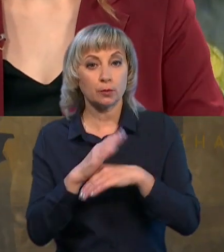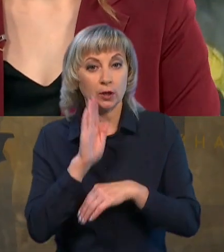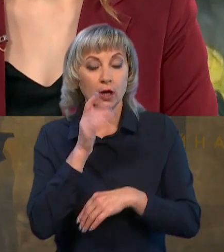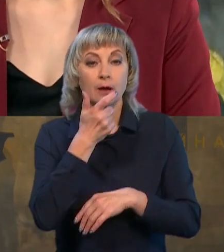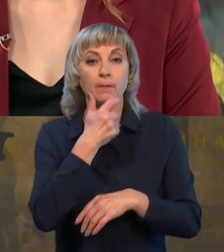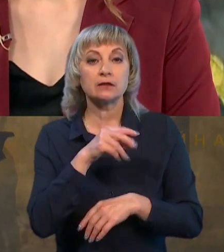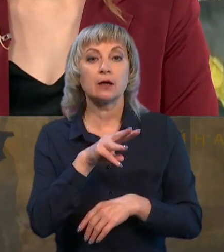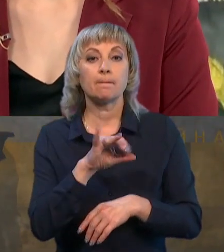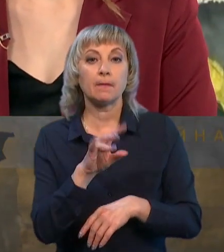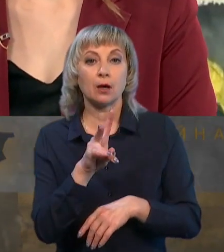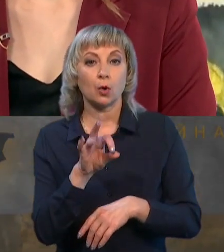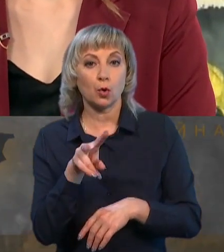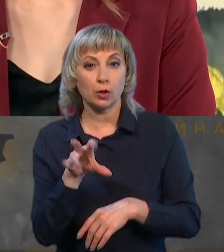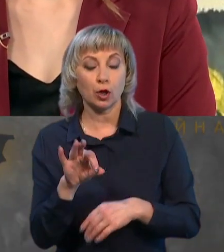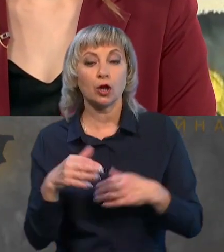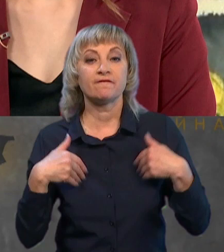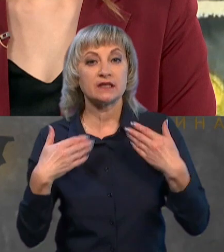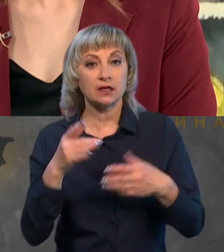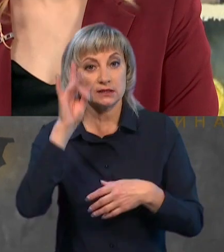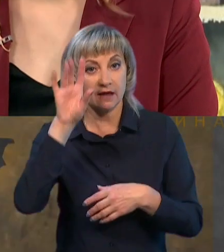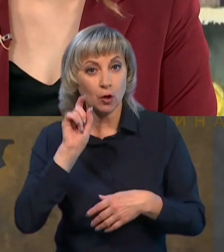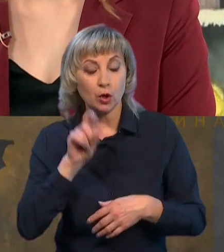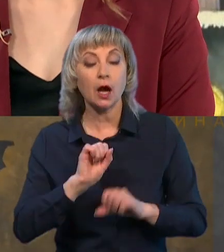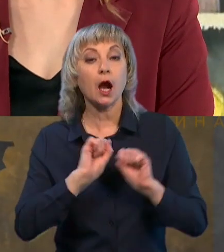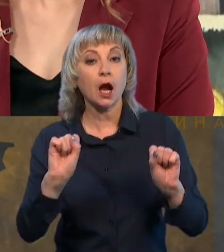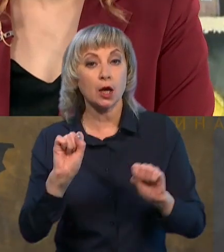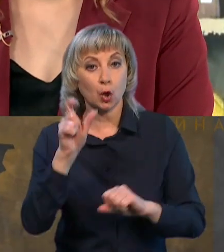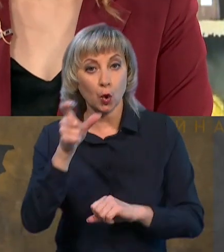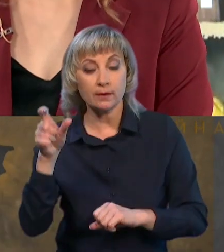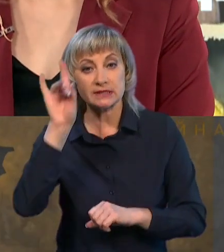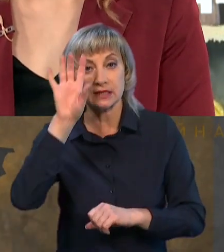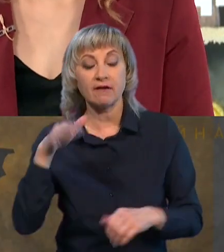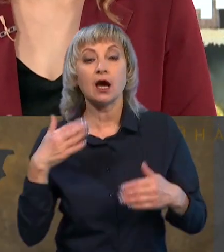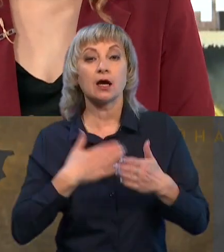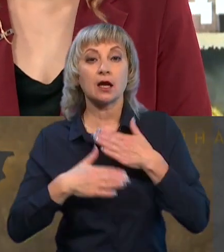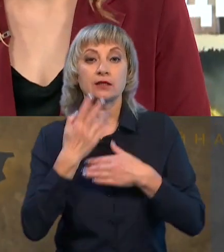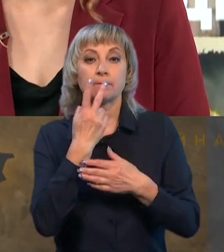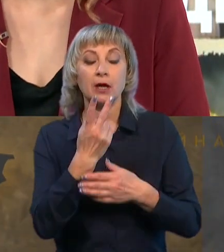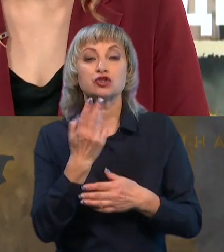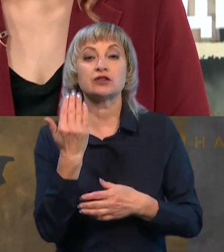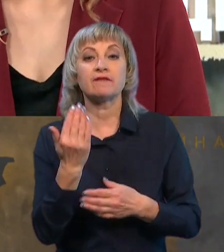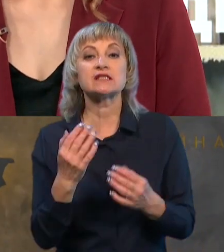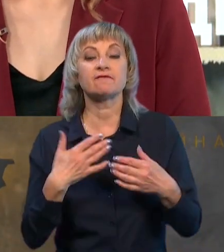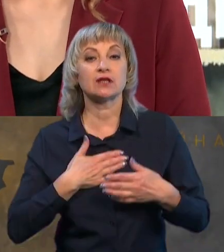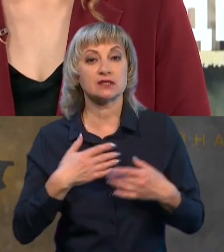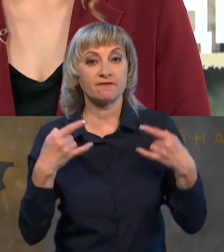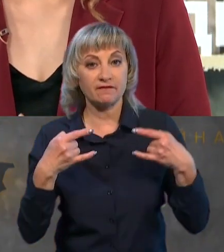пане Миколу. Доброго ранку. Повідаю, слава Україні. Героям слава раді вас бачити у нас в ефірі. Пане Миколо,